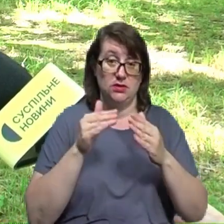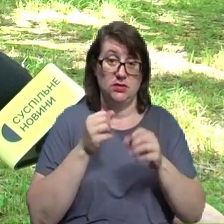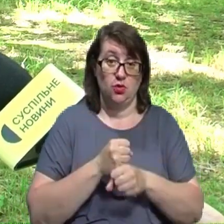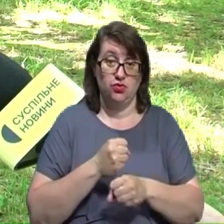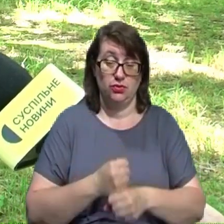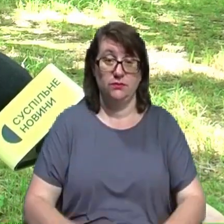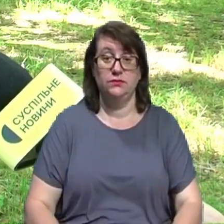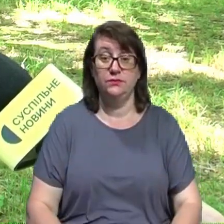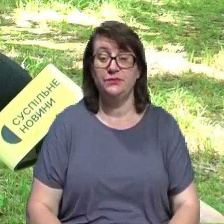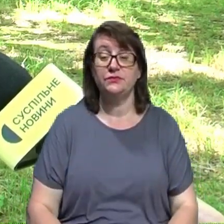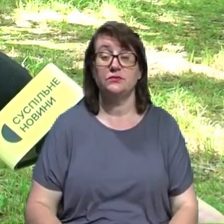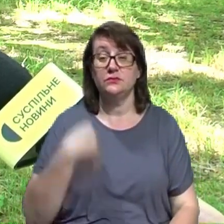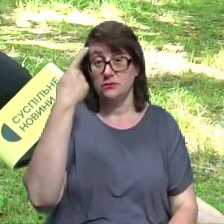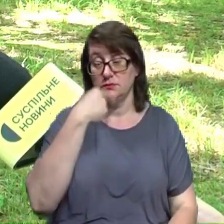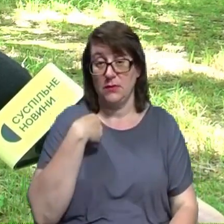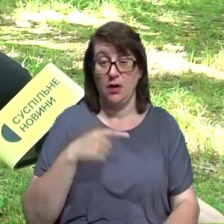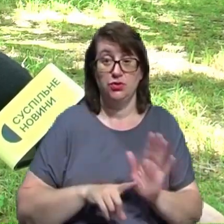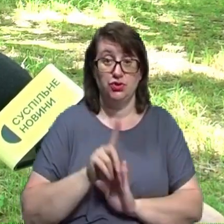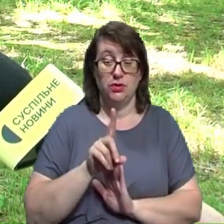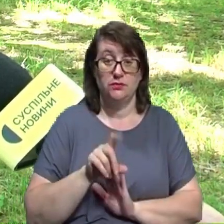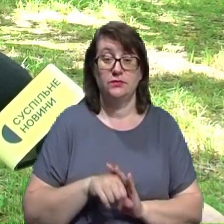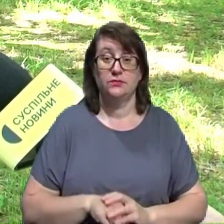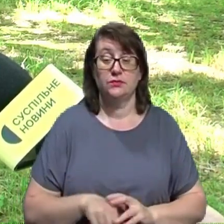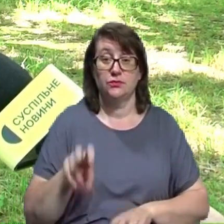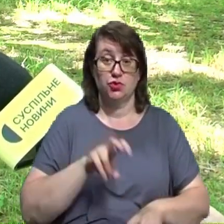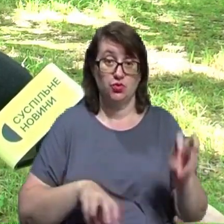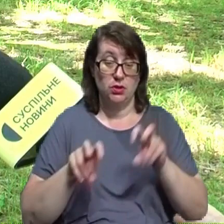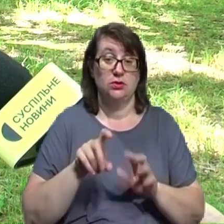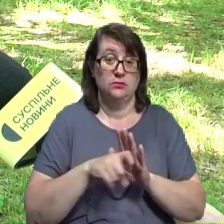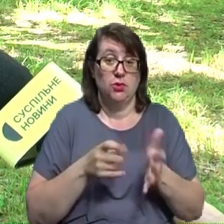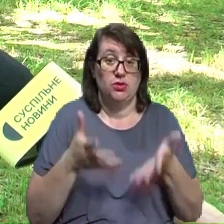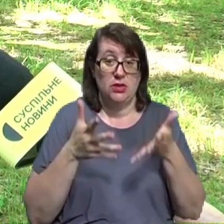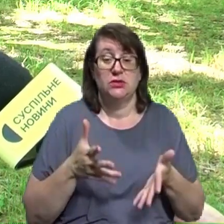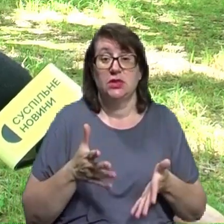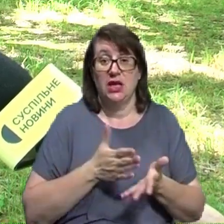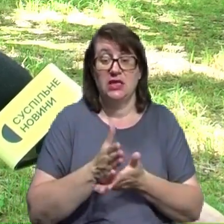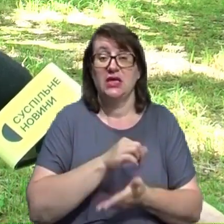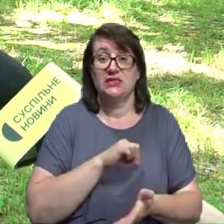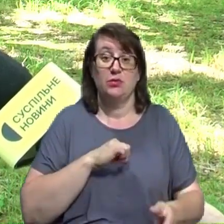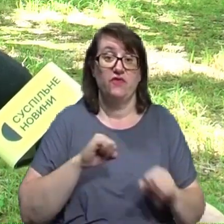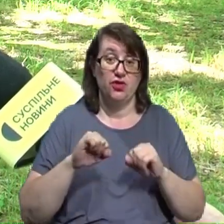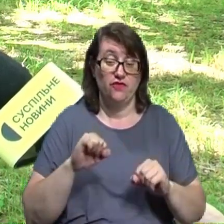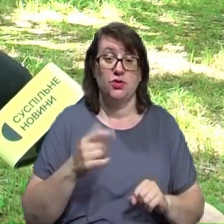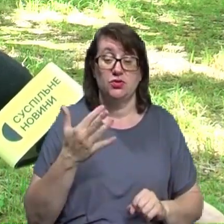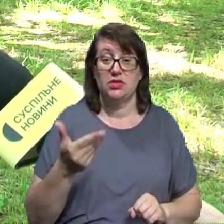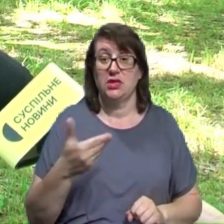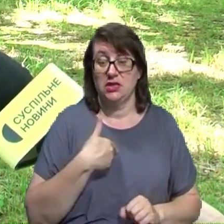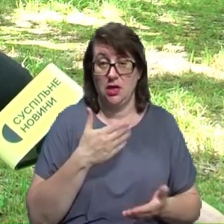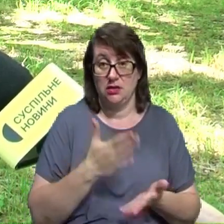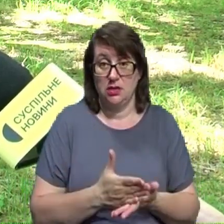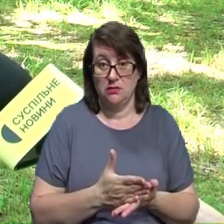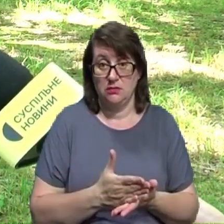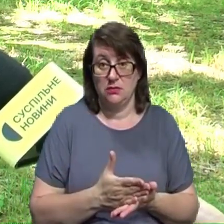Особисто я почала шукати роз'яснення по лінії місцевого самоврядування, оскільки я є головною